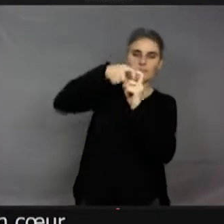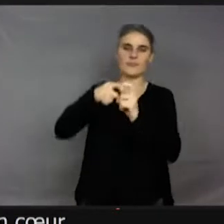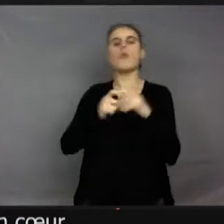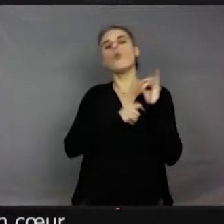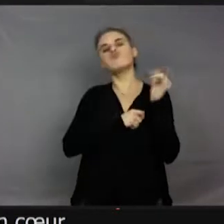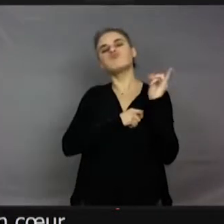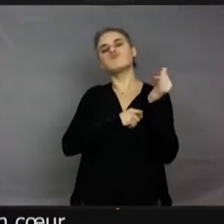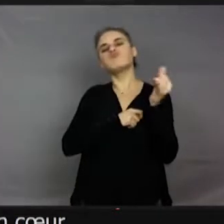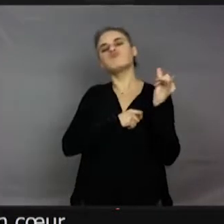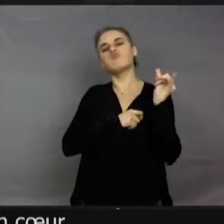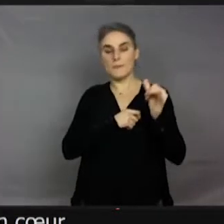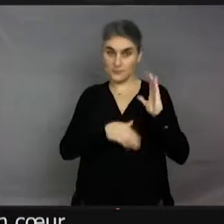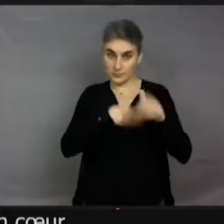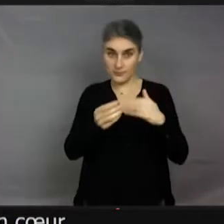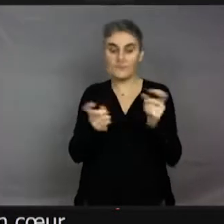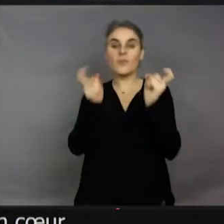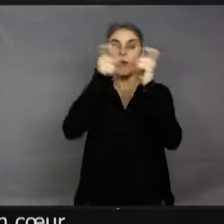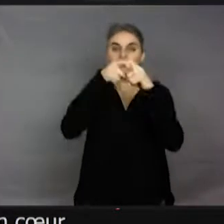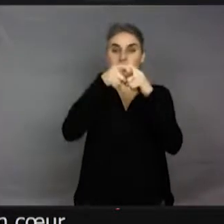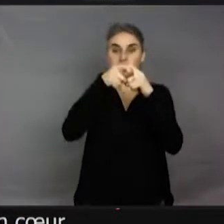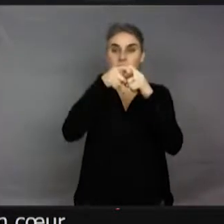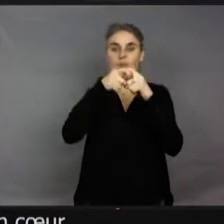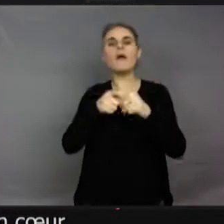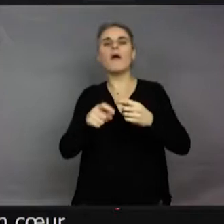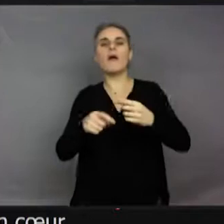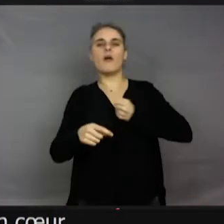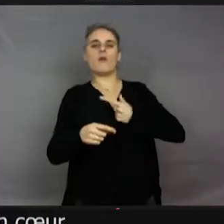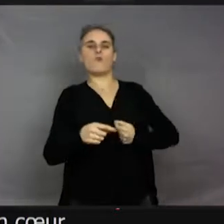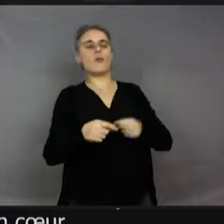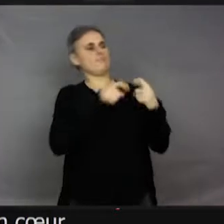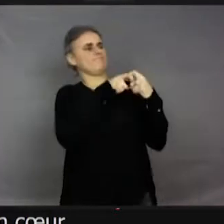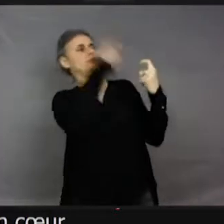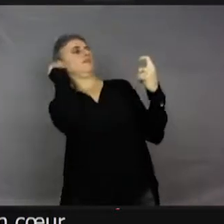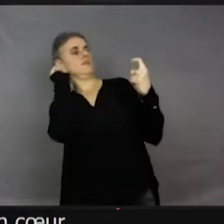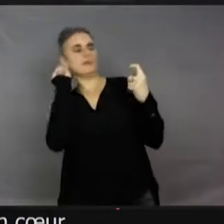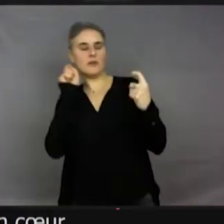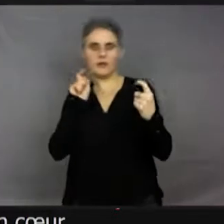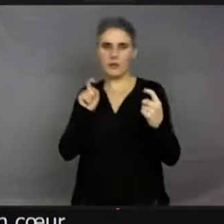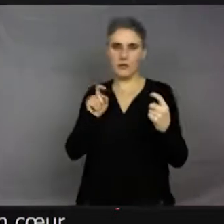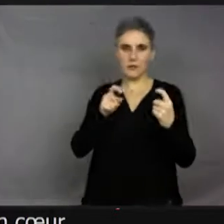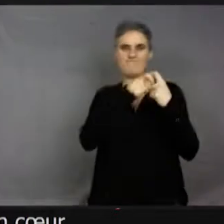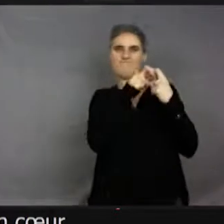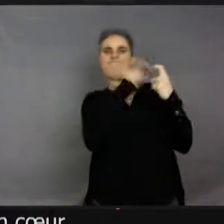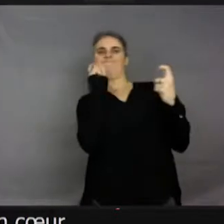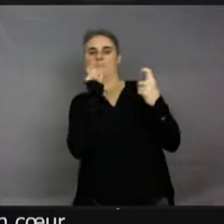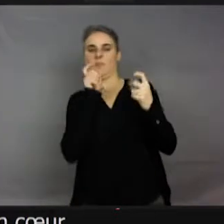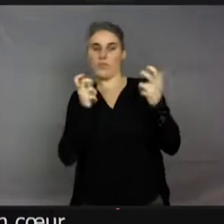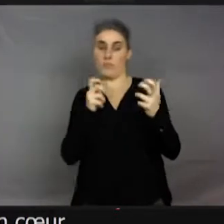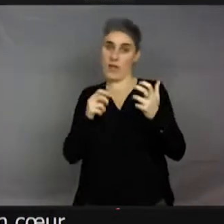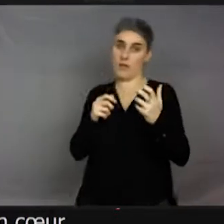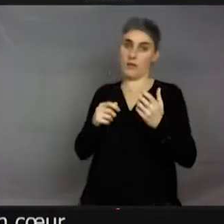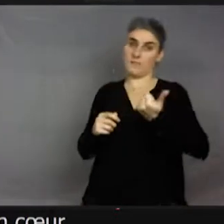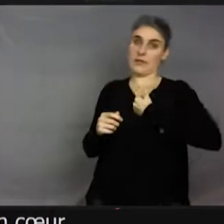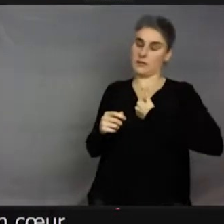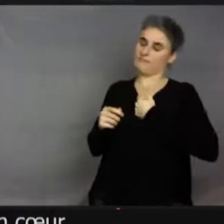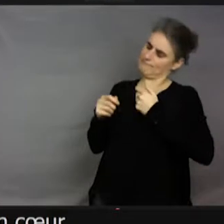Et ensuite, ce corps copulateur, la femelle va se détacher, mais monsieur va garder la femelle attachée. Donc, on appelle ça un petit tandem. Et ils volent